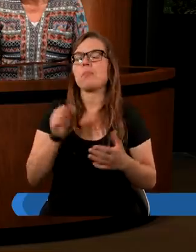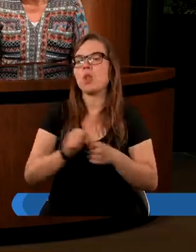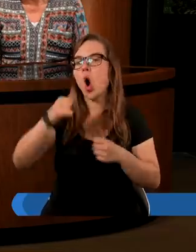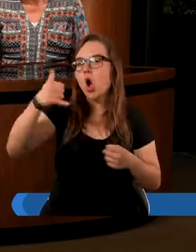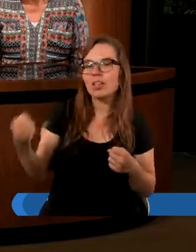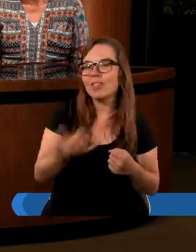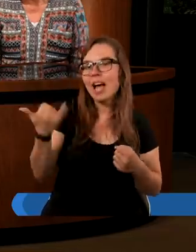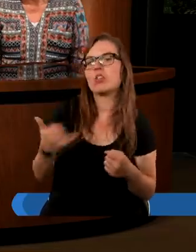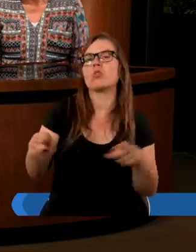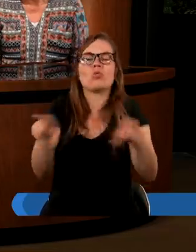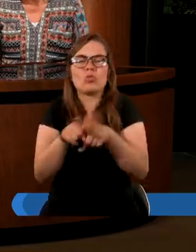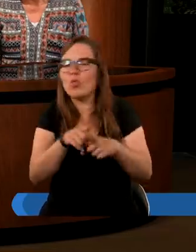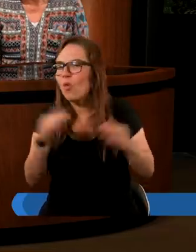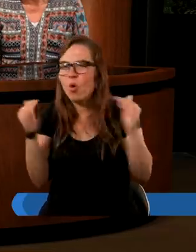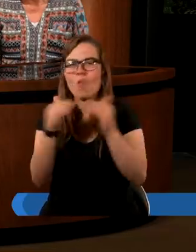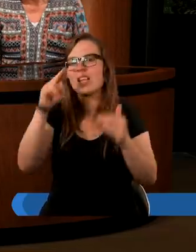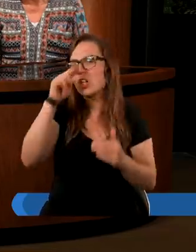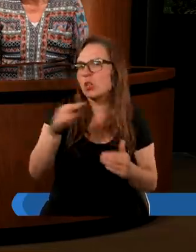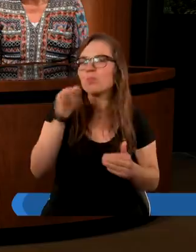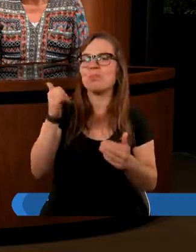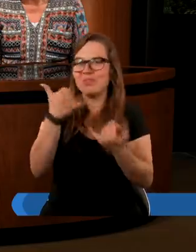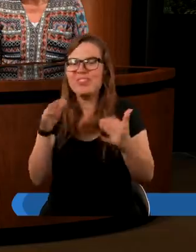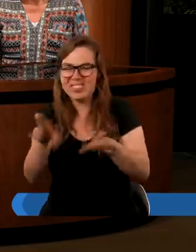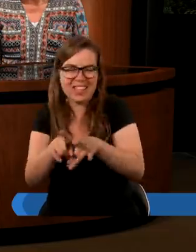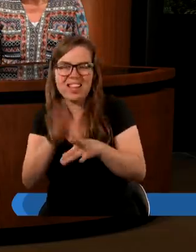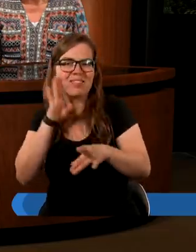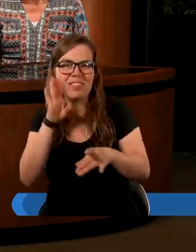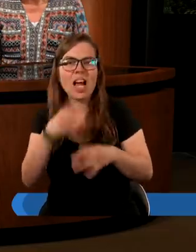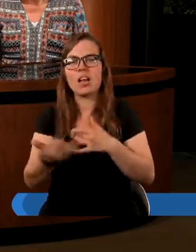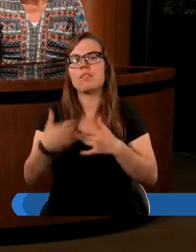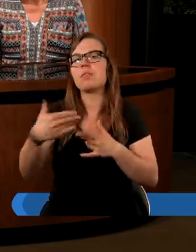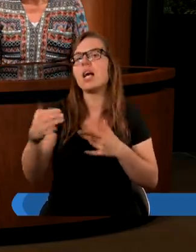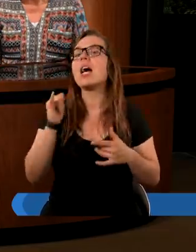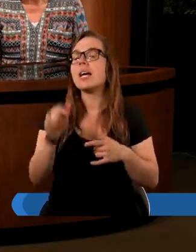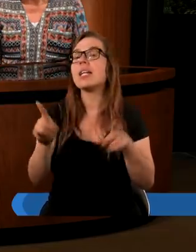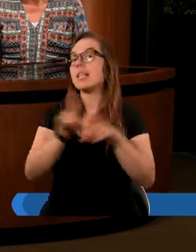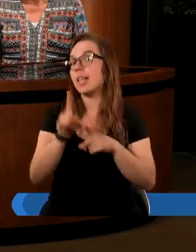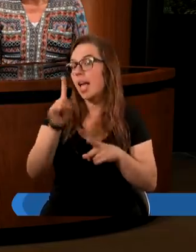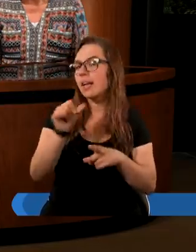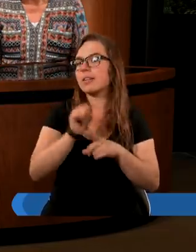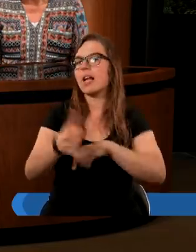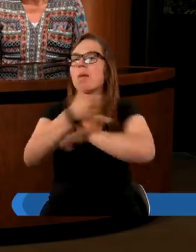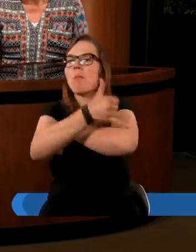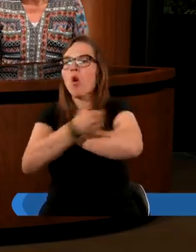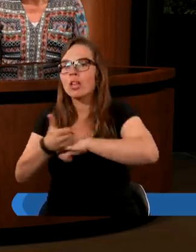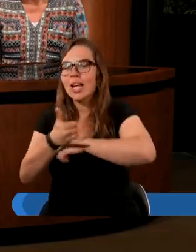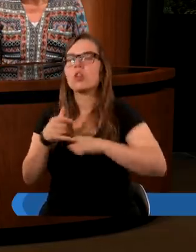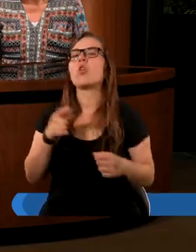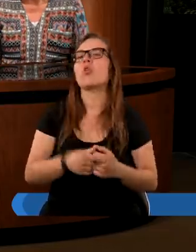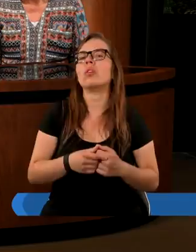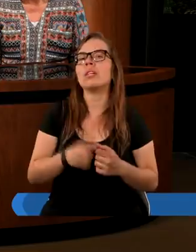odwieczności równy Ojcu i tak dalej, i tak dalej. No i też jest podkreślone,